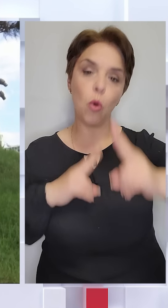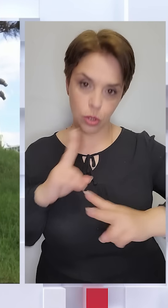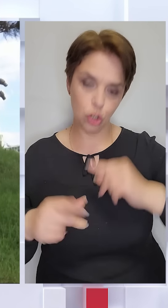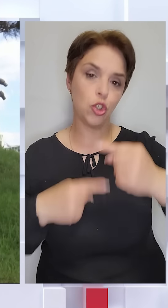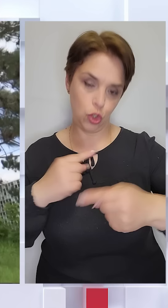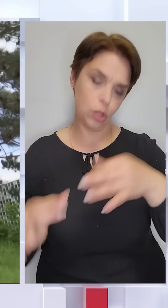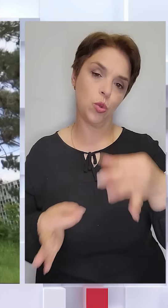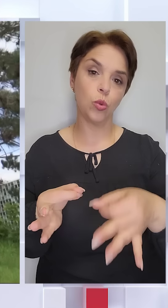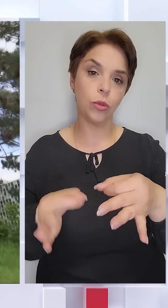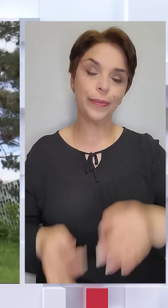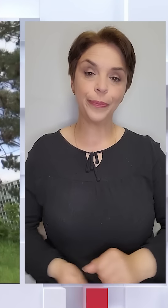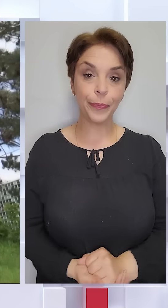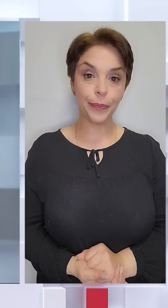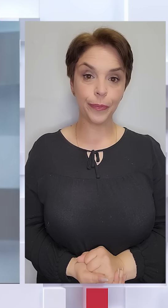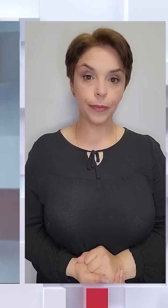в суді.